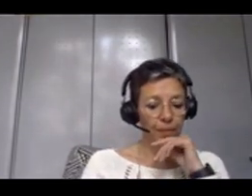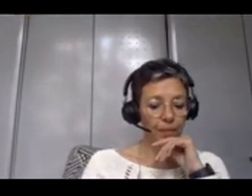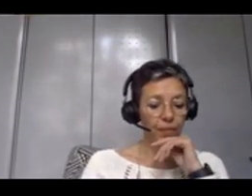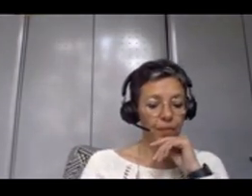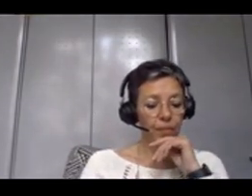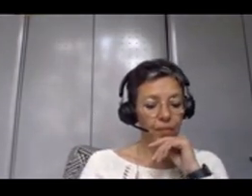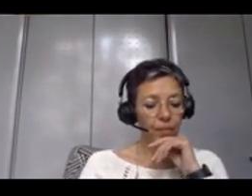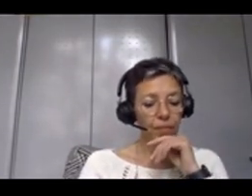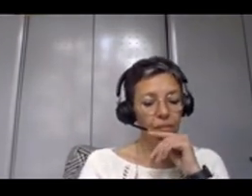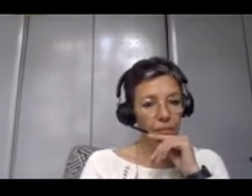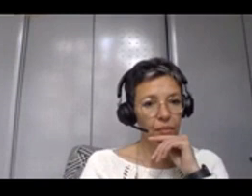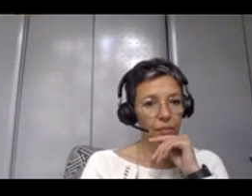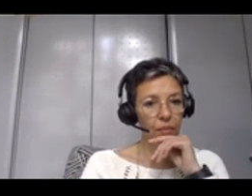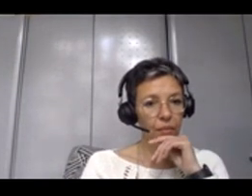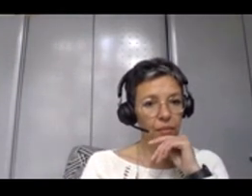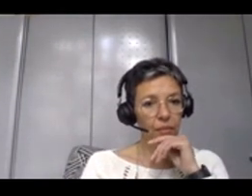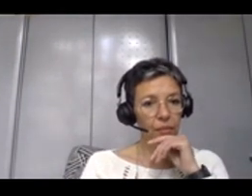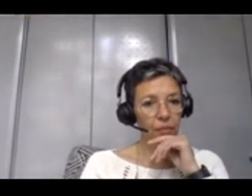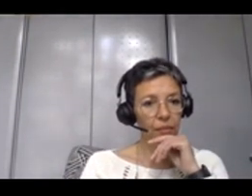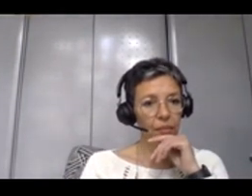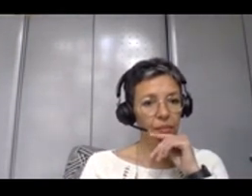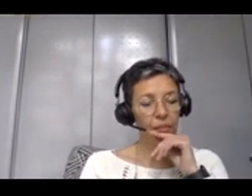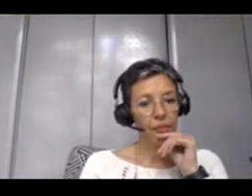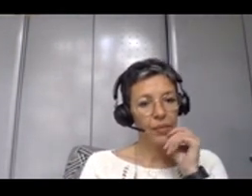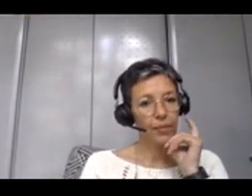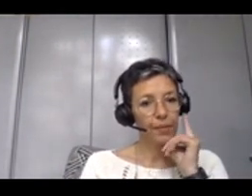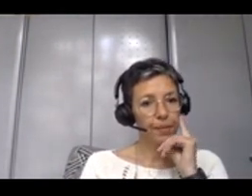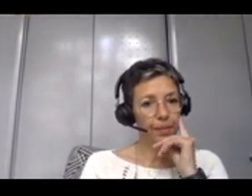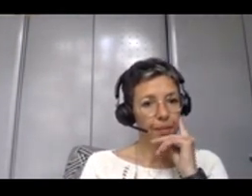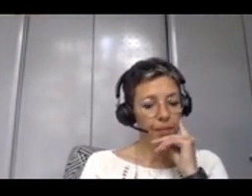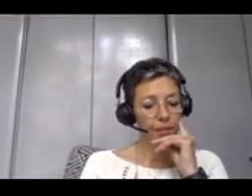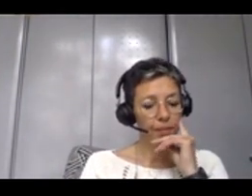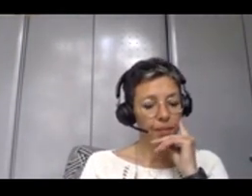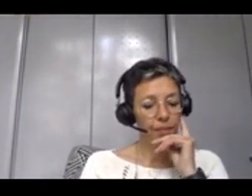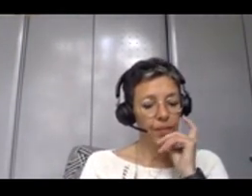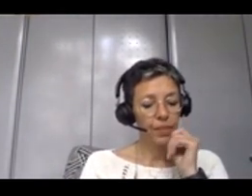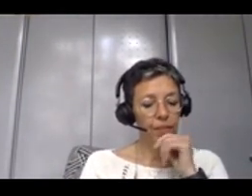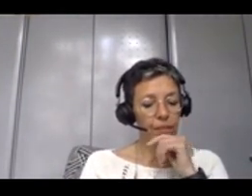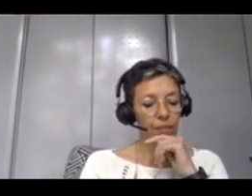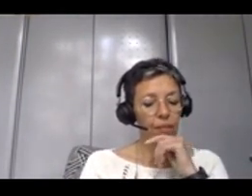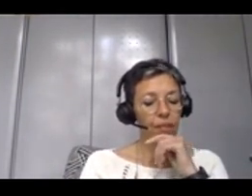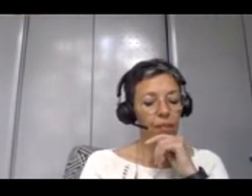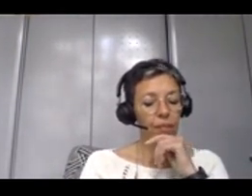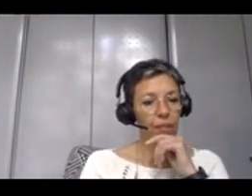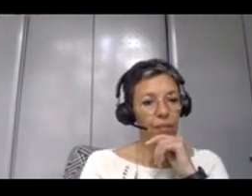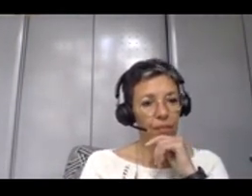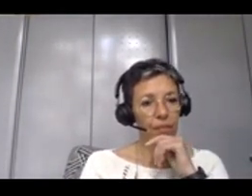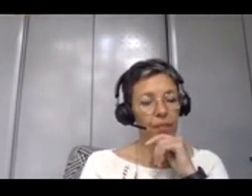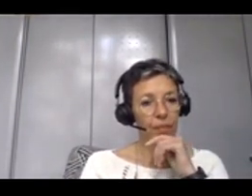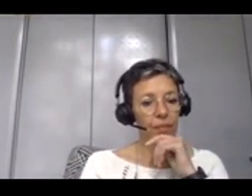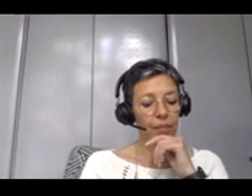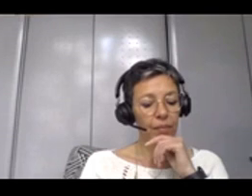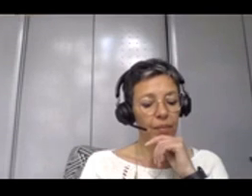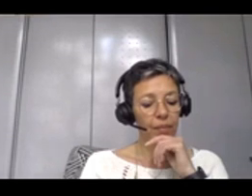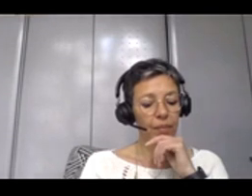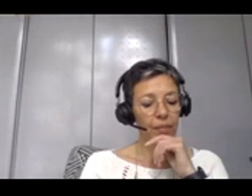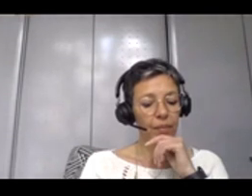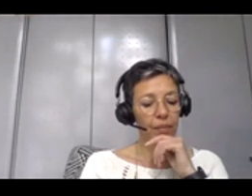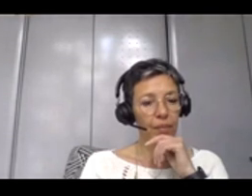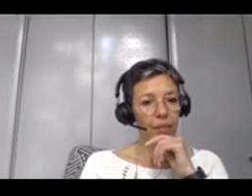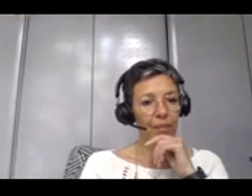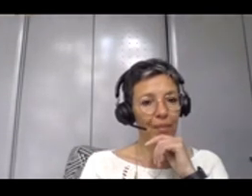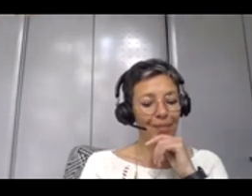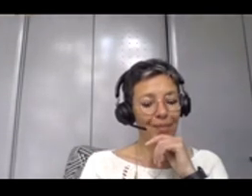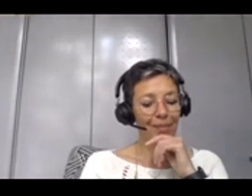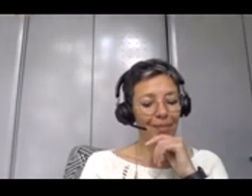quelle est sa place dans ce processus. Et surtout, c'est une approche délibérée avec un texte flexible. Alors comme c'est un texte, on va dire, de grand international,